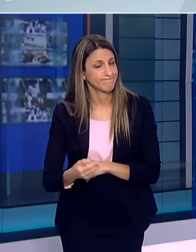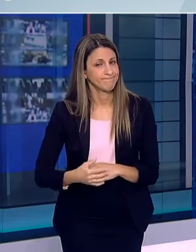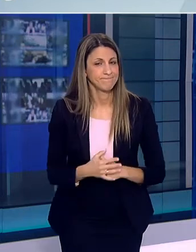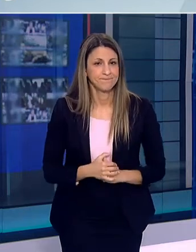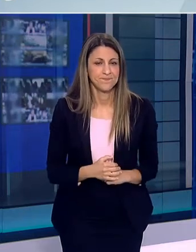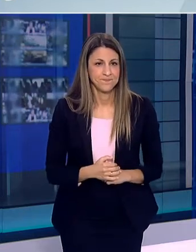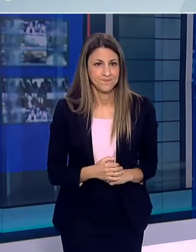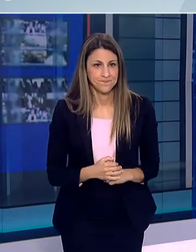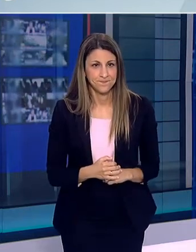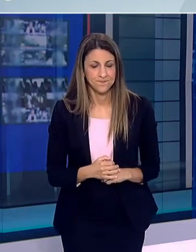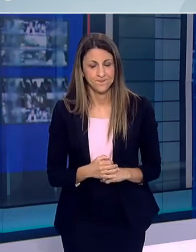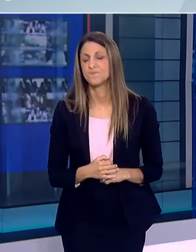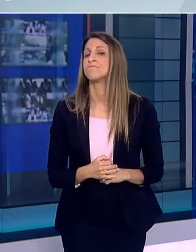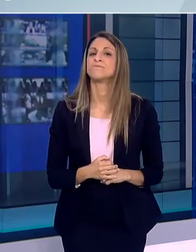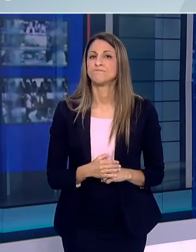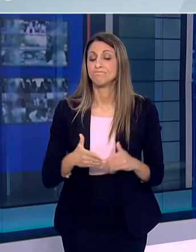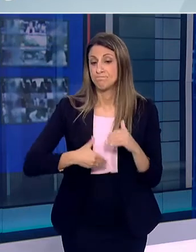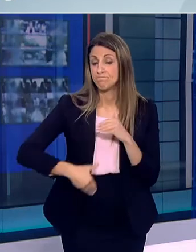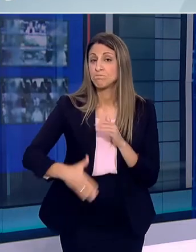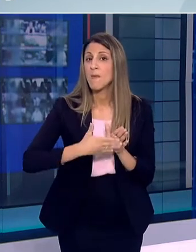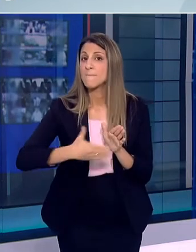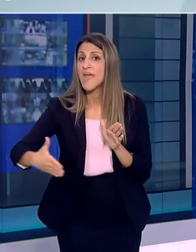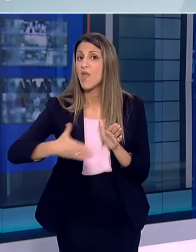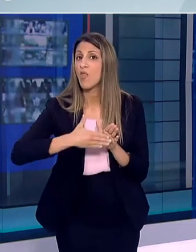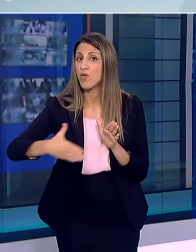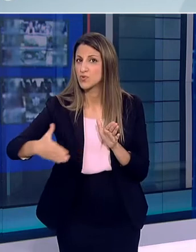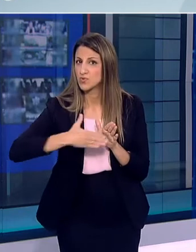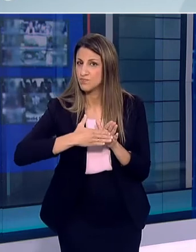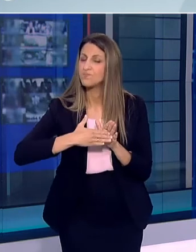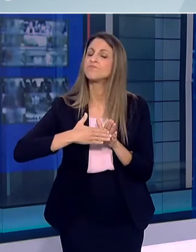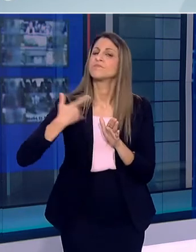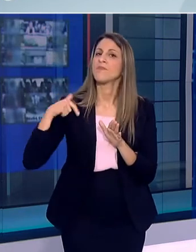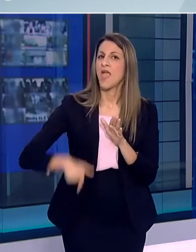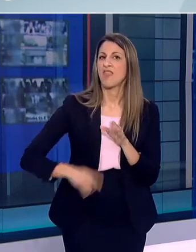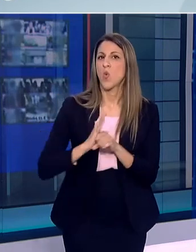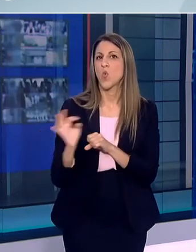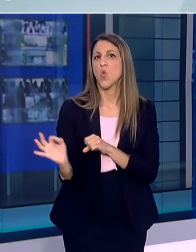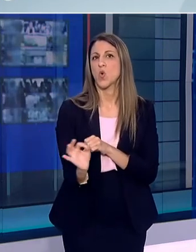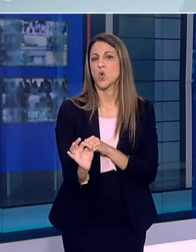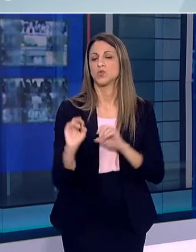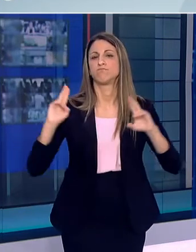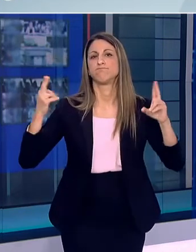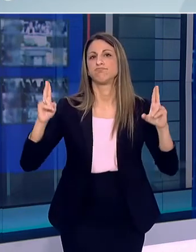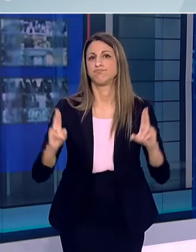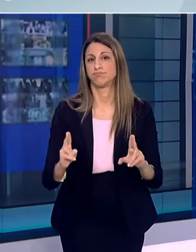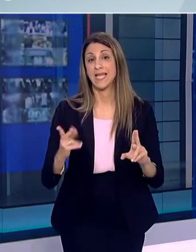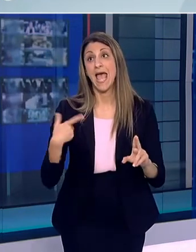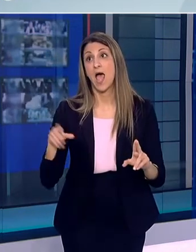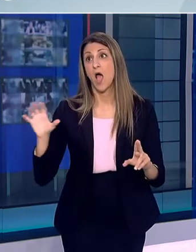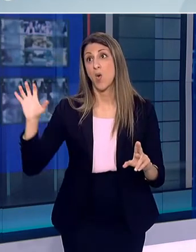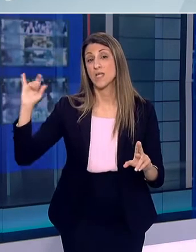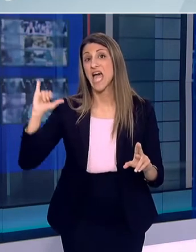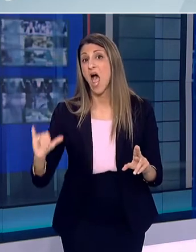Παραμένει εξαιρετικά σημαντικό και αυτή την περίοδο που εμείς καταγράφουμε μικρότερη κυκλοφορία του ιού αλλά άλλες χώρες ακόμη